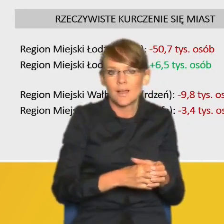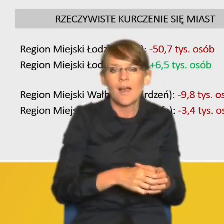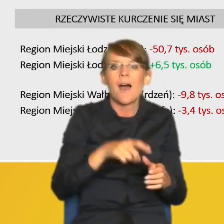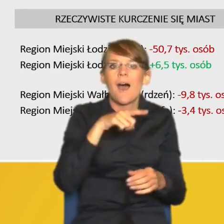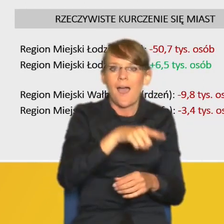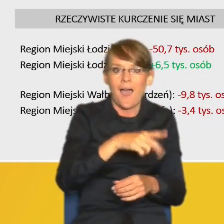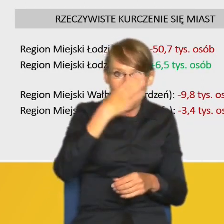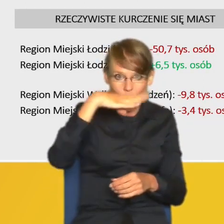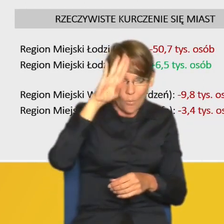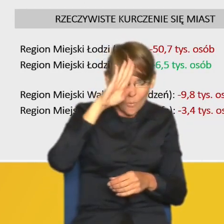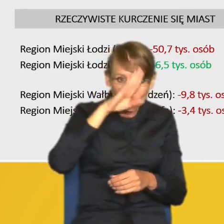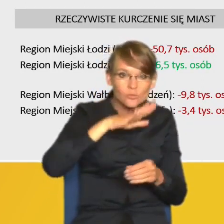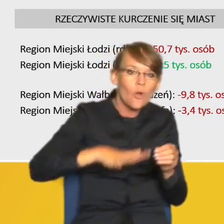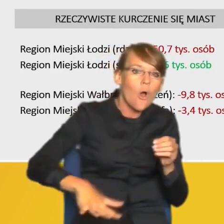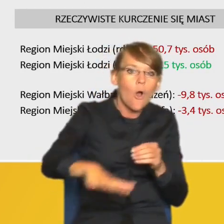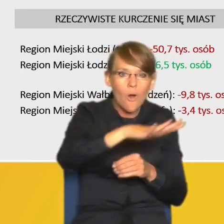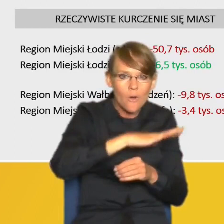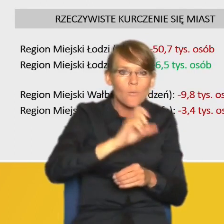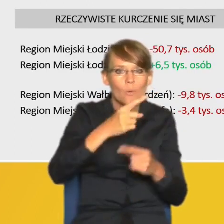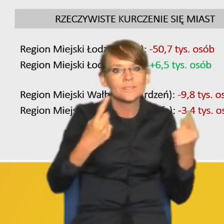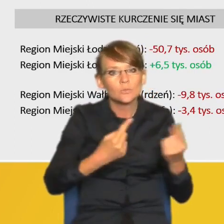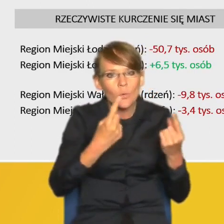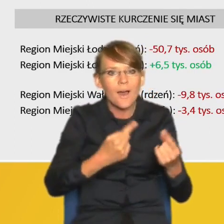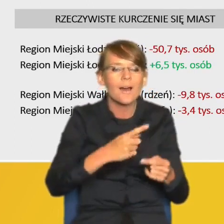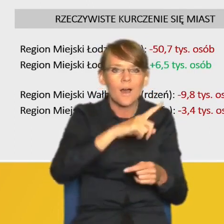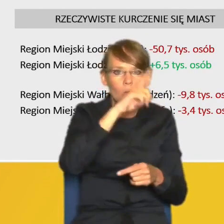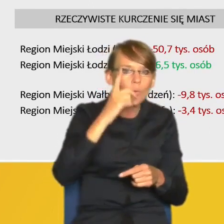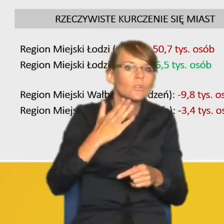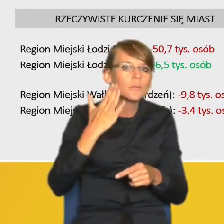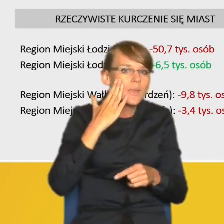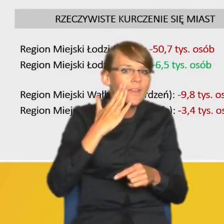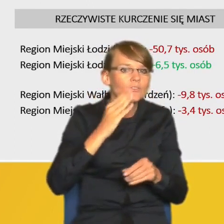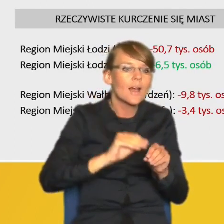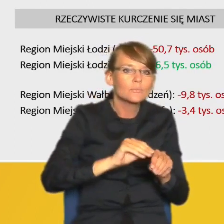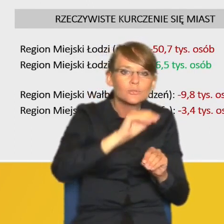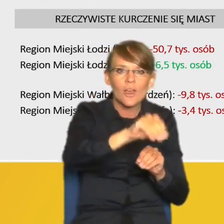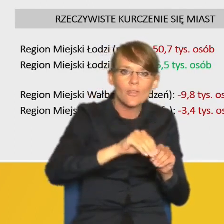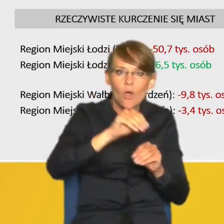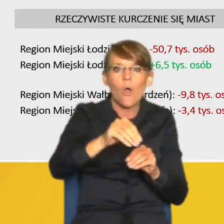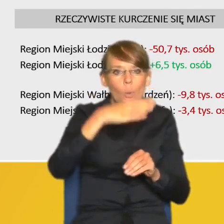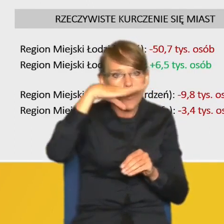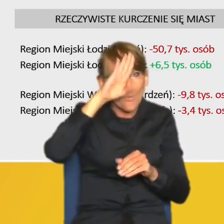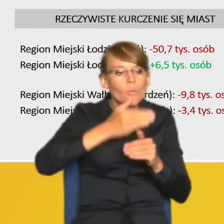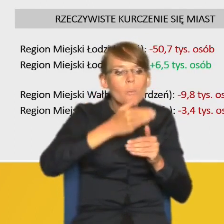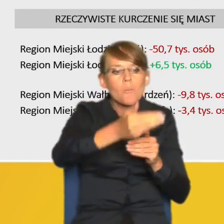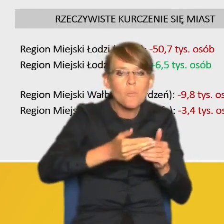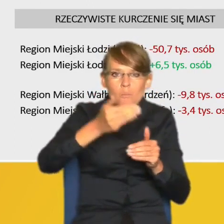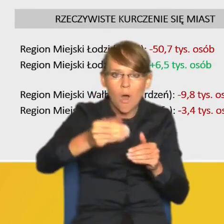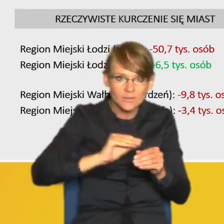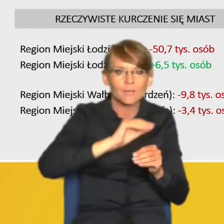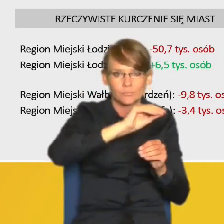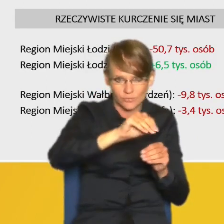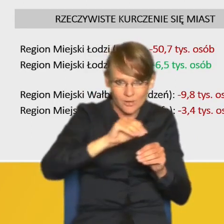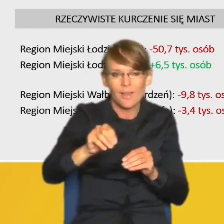otoczeniu Łodzi zachodzi suburbanizacja, niemniej przyrost ludnościowy w strefie podmiejskiej Łodzi jest na tyle